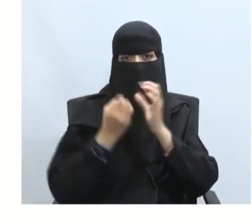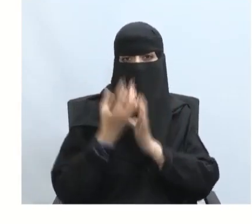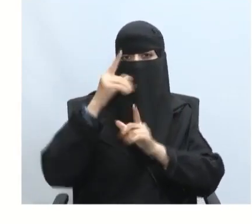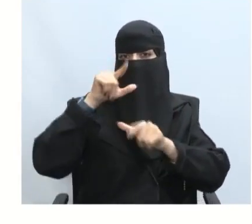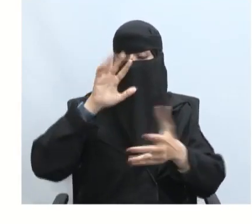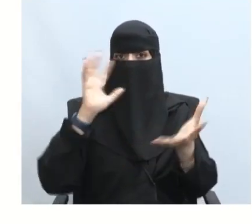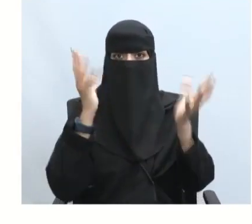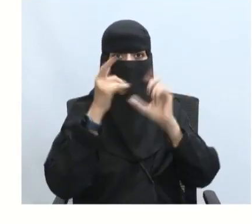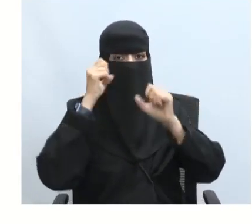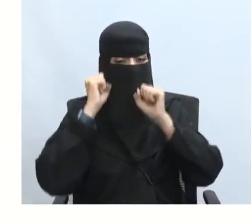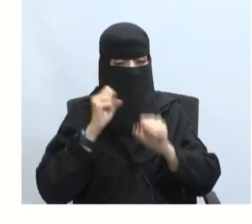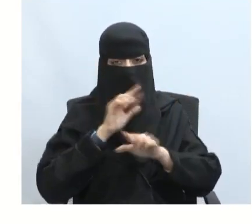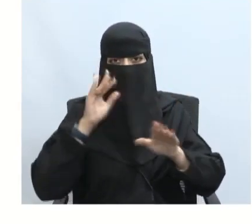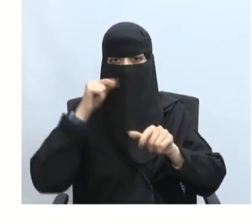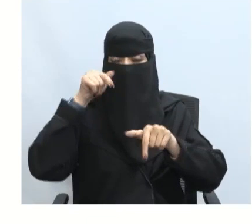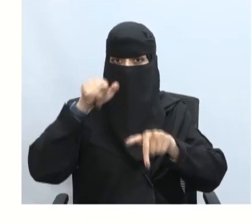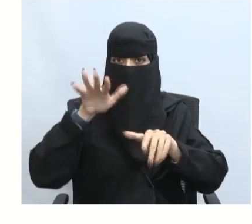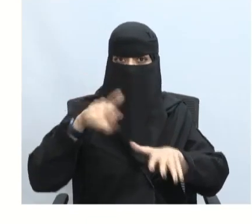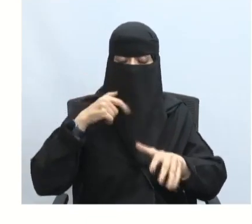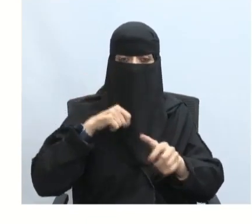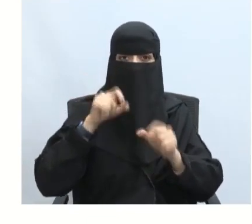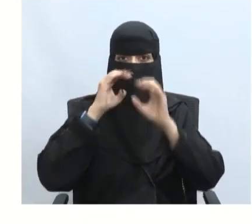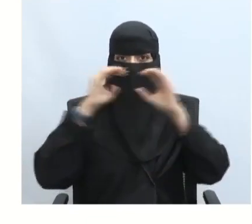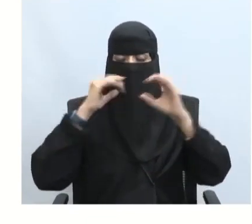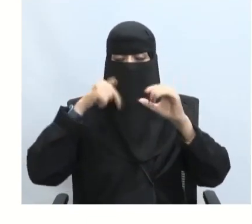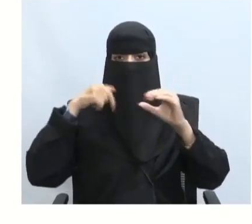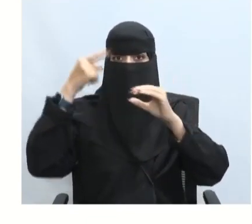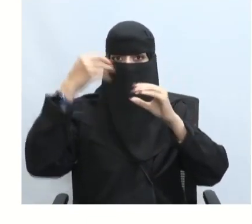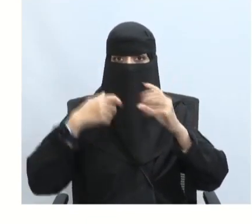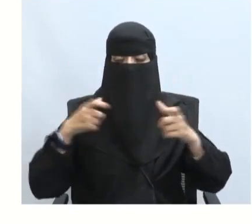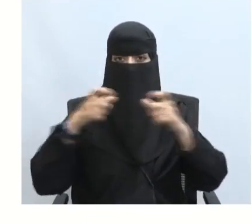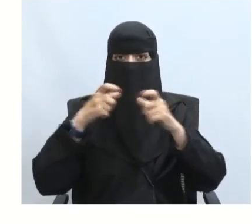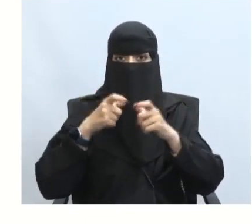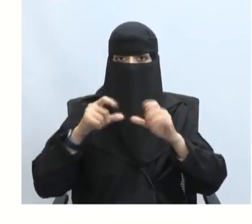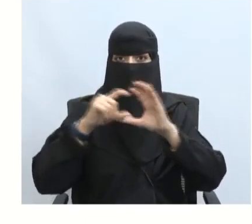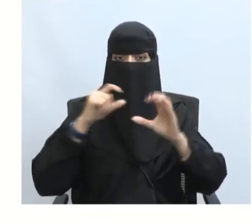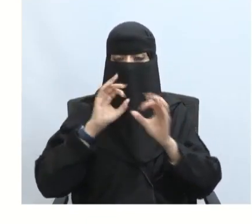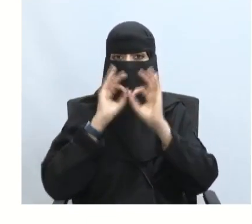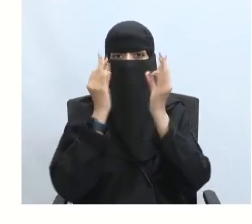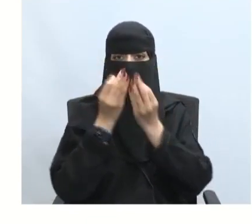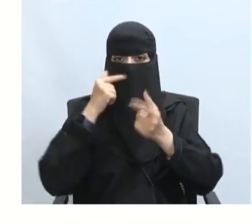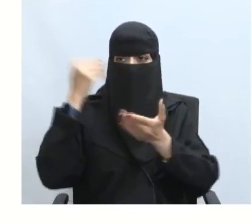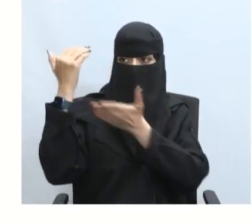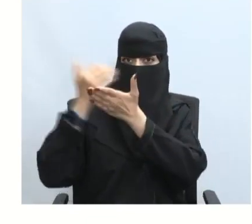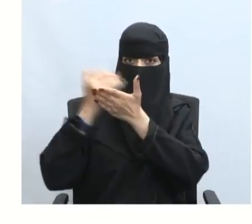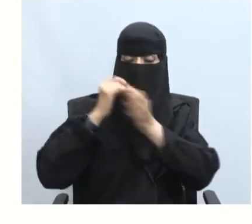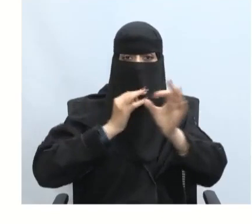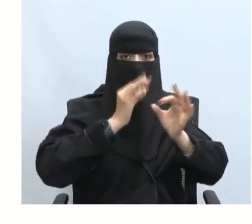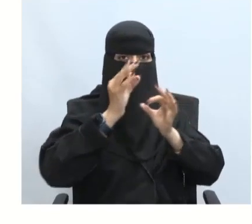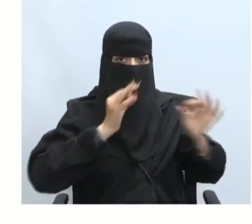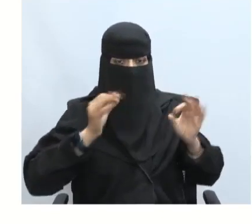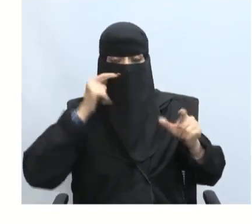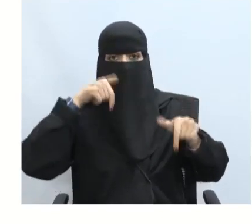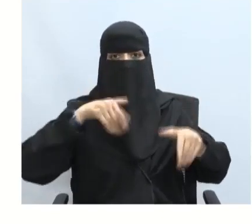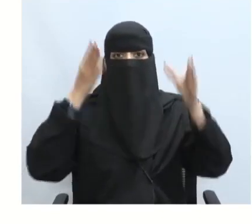عالمي قوي وحسب بل هي جملة عوارض اجتماعية واقتصادية وسياسية